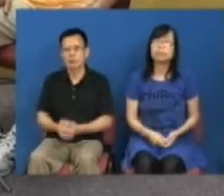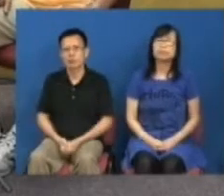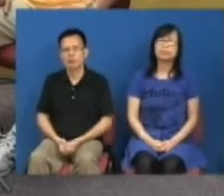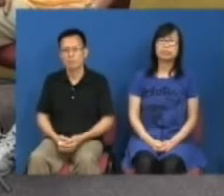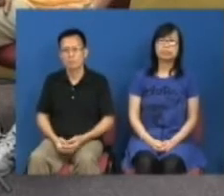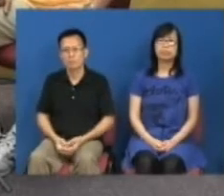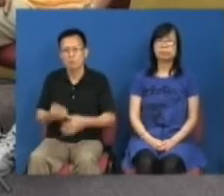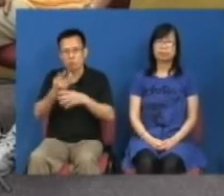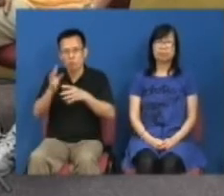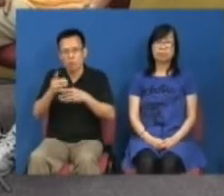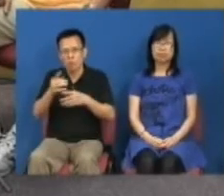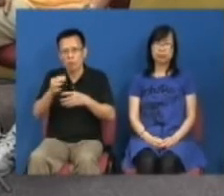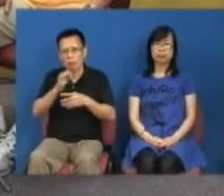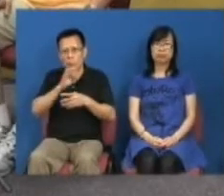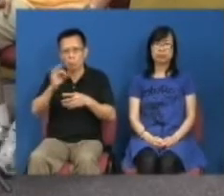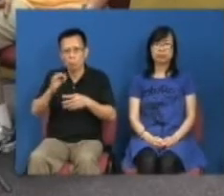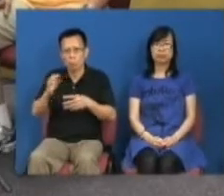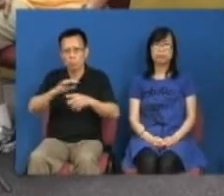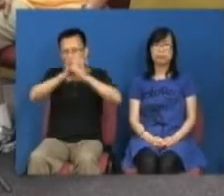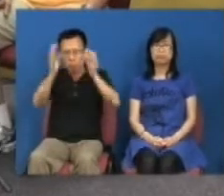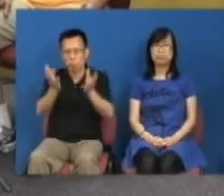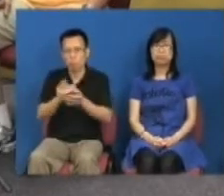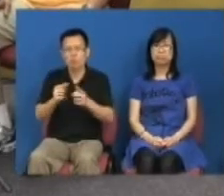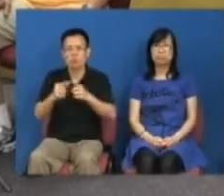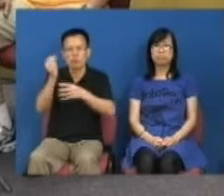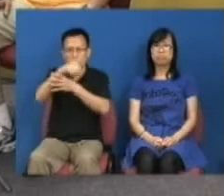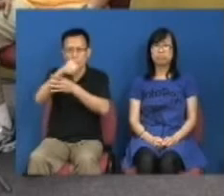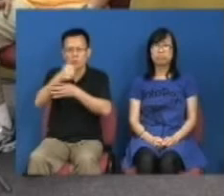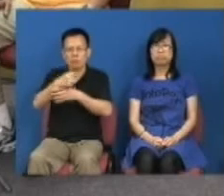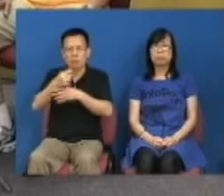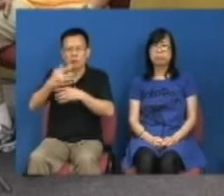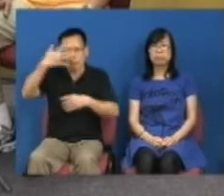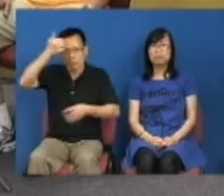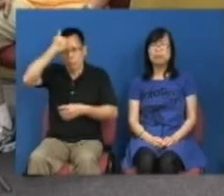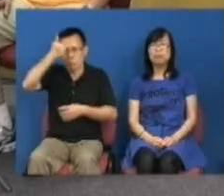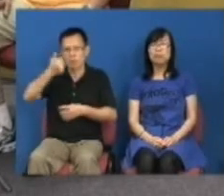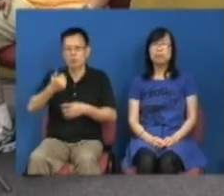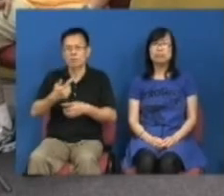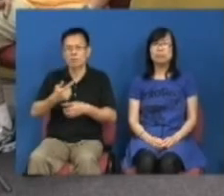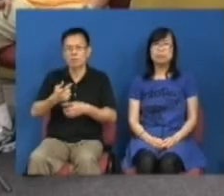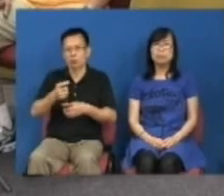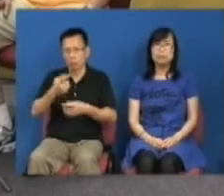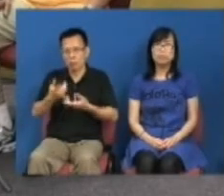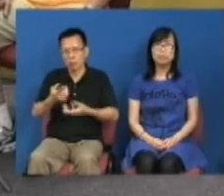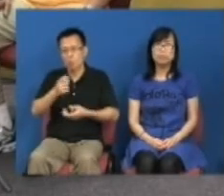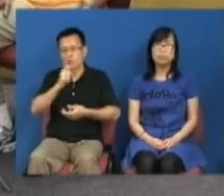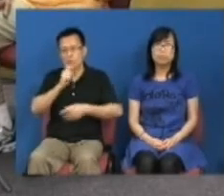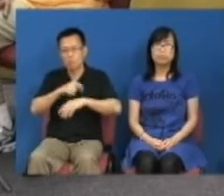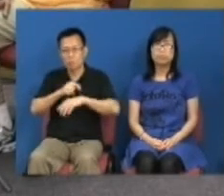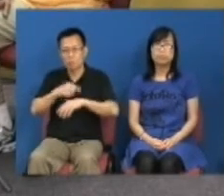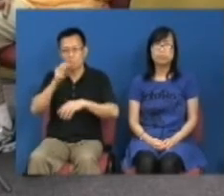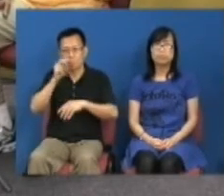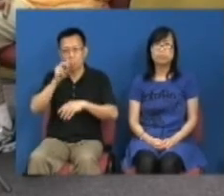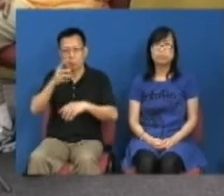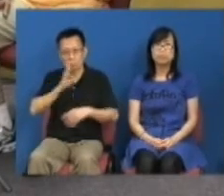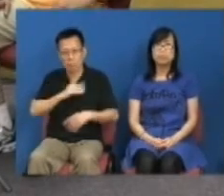所以当一个没有认受性的领导人当然我们也有时候可能要体谅